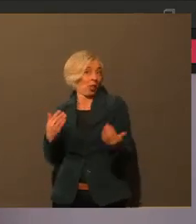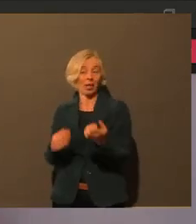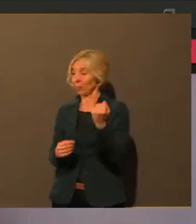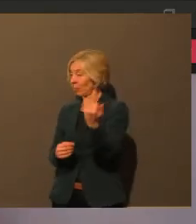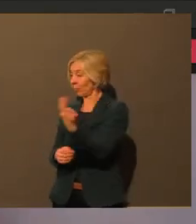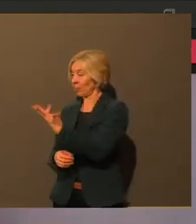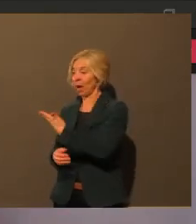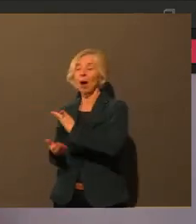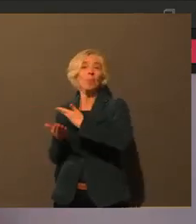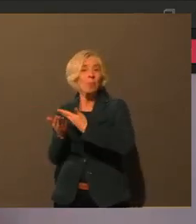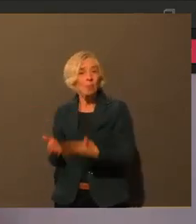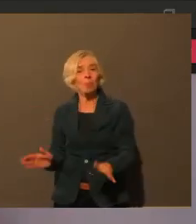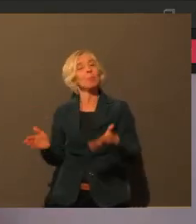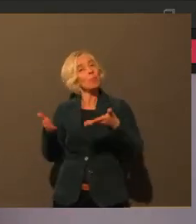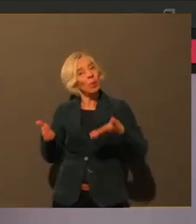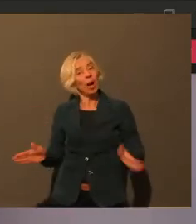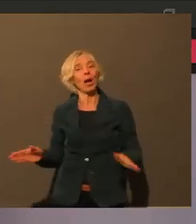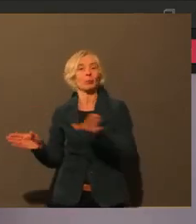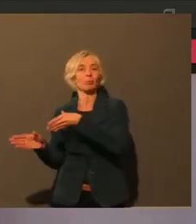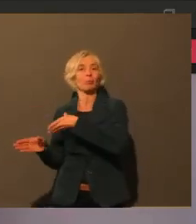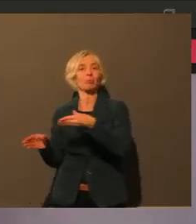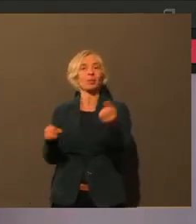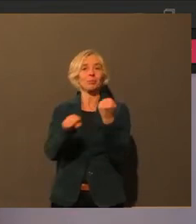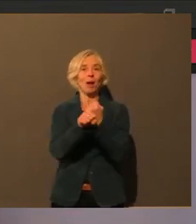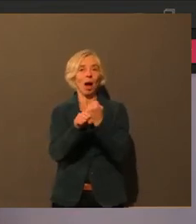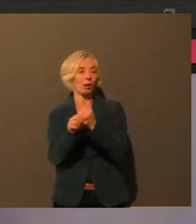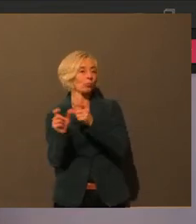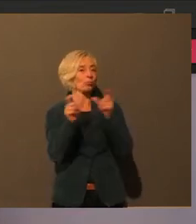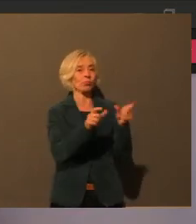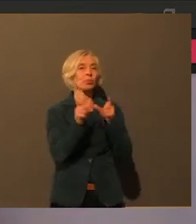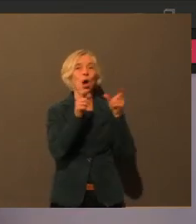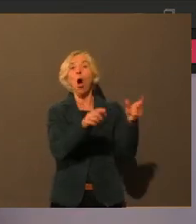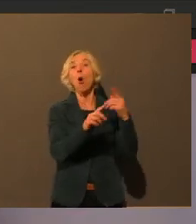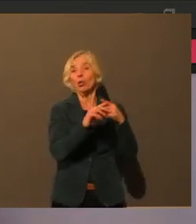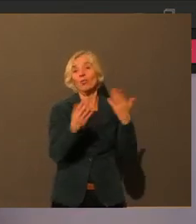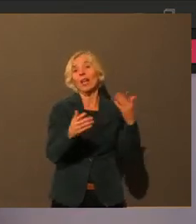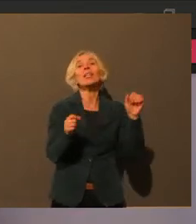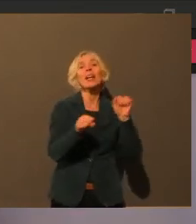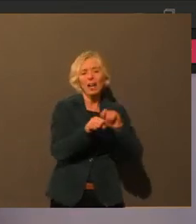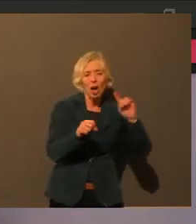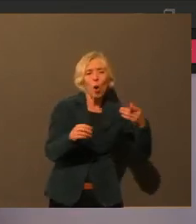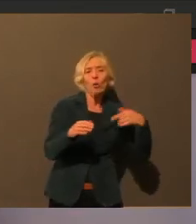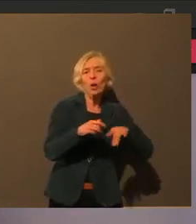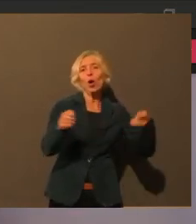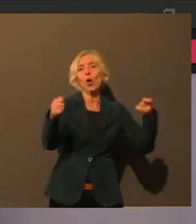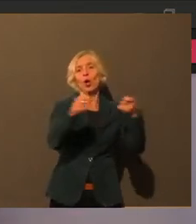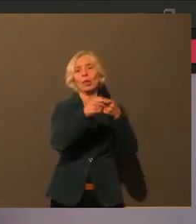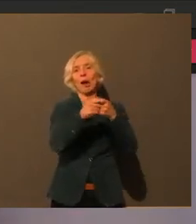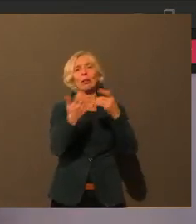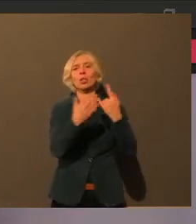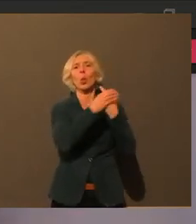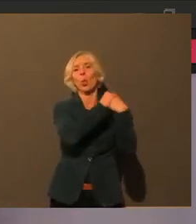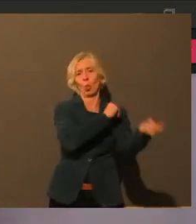und denen ein bisschen Freude schenkt und dass sie ein kleines bisschen Kontakt haben und nicht das Gefühl, dass sie vergessen werden.